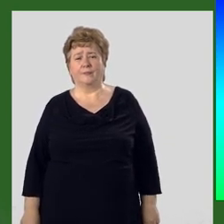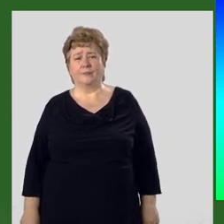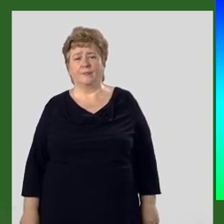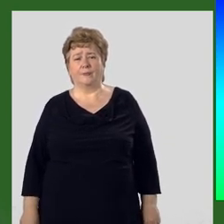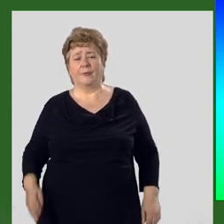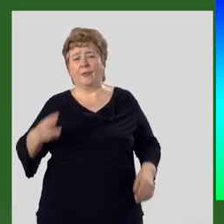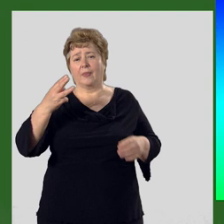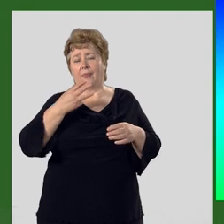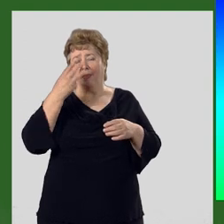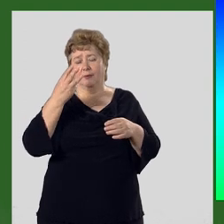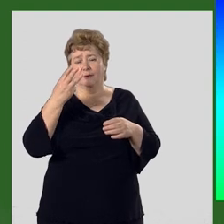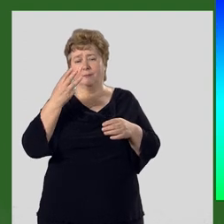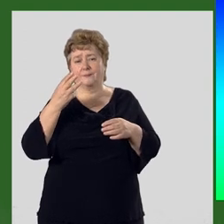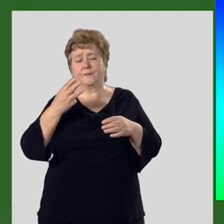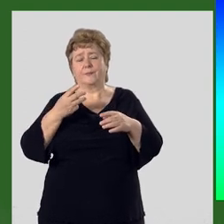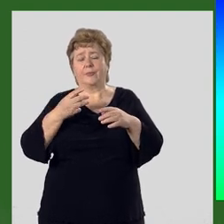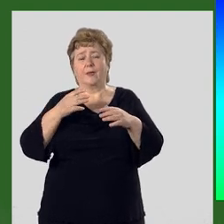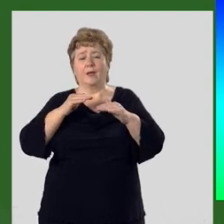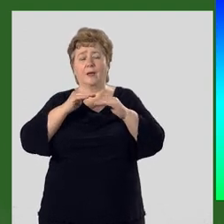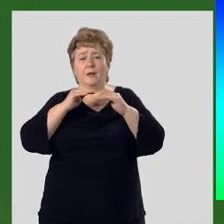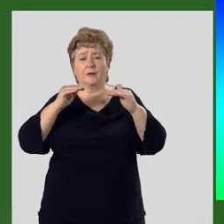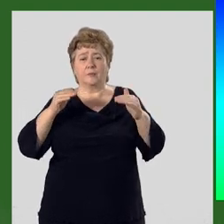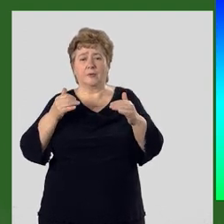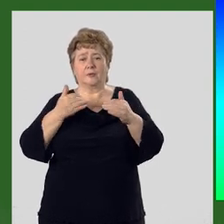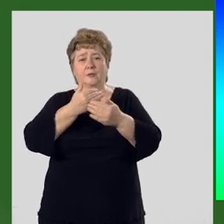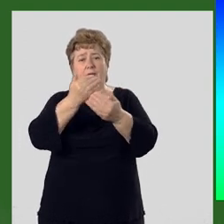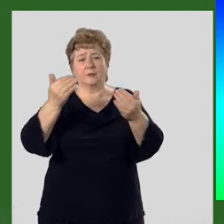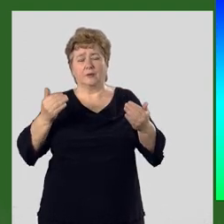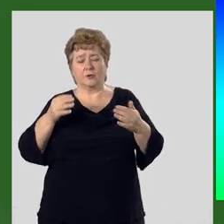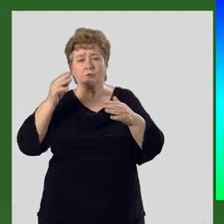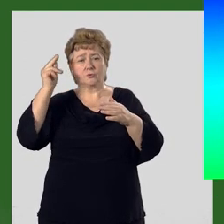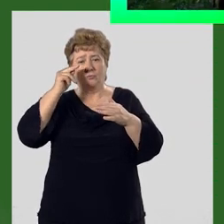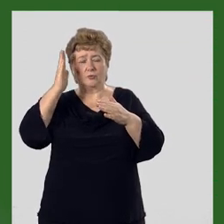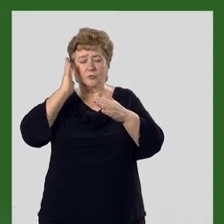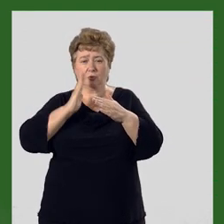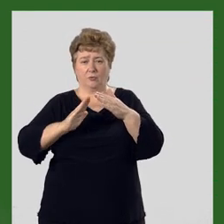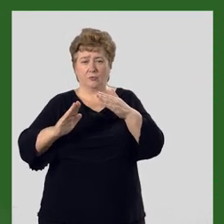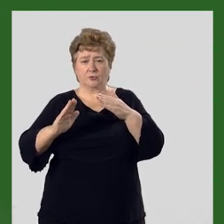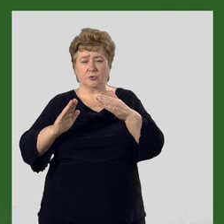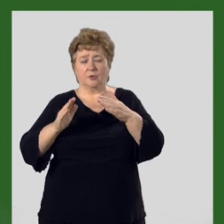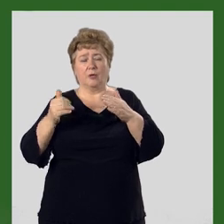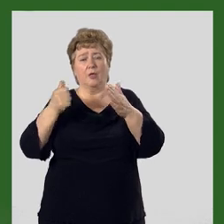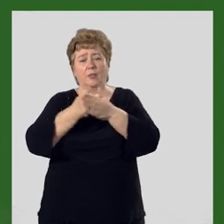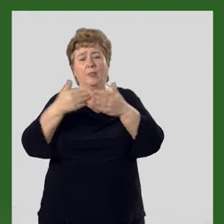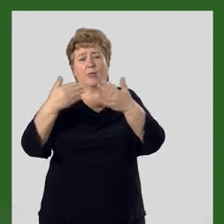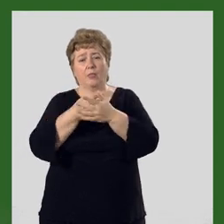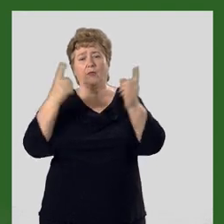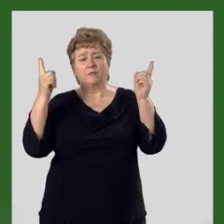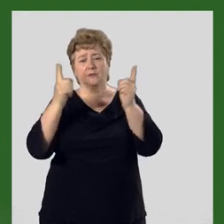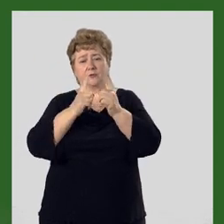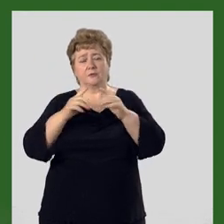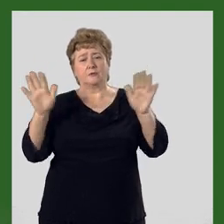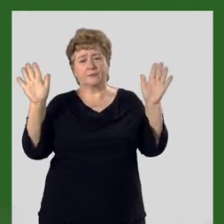Три. Итак, ребята, наш урок подошел к концу. До новых встреч!